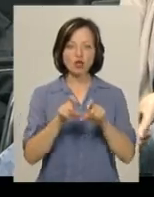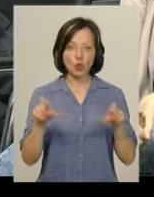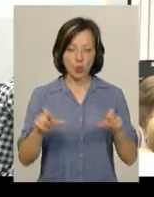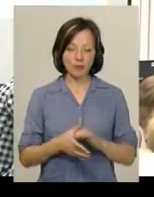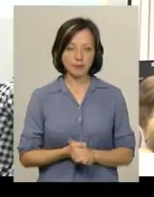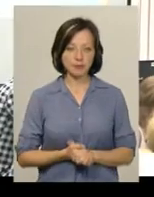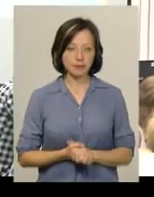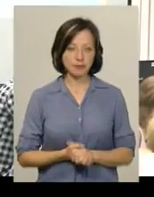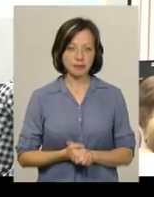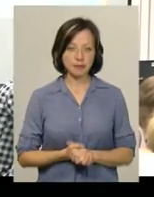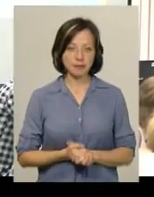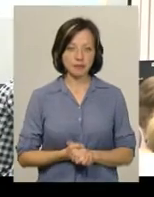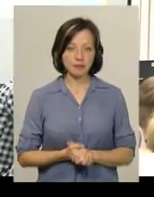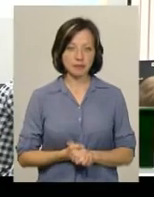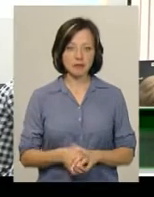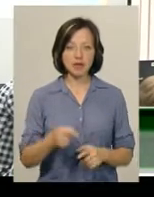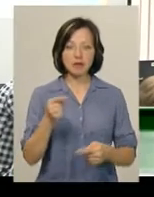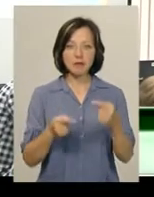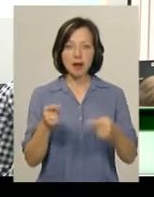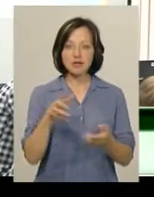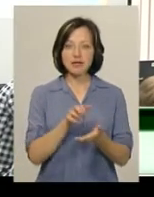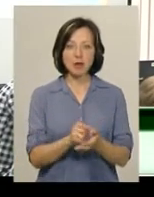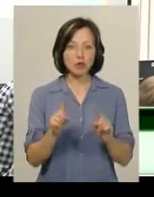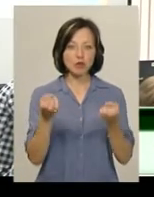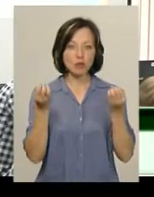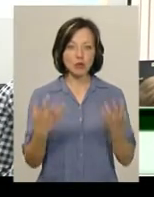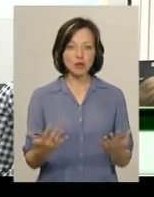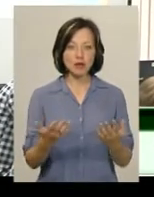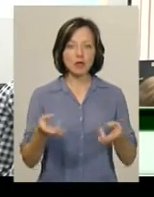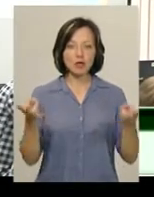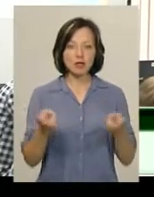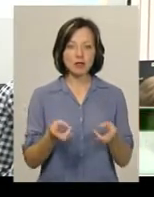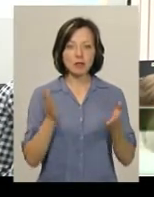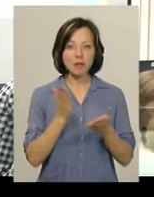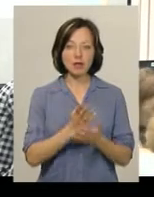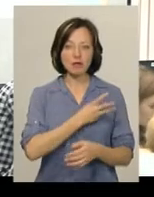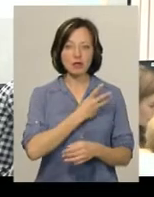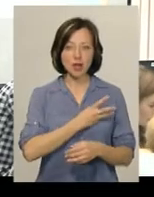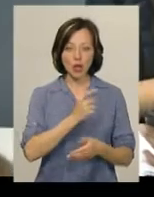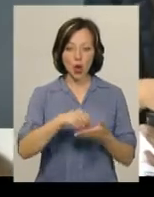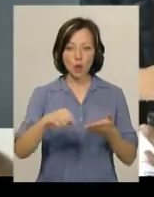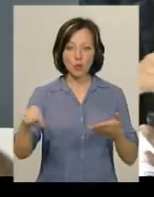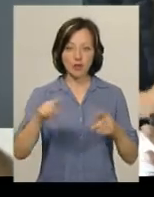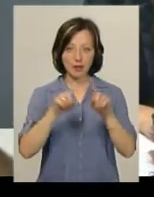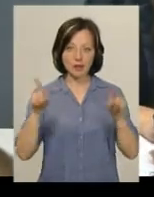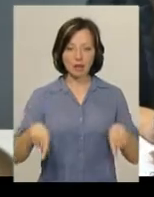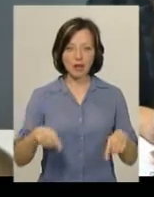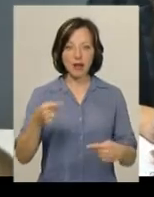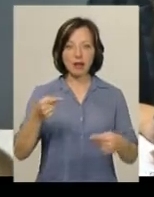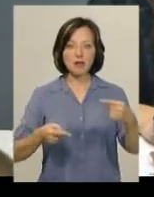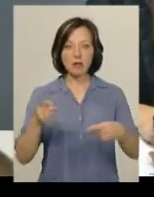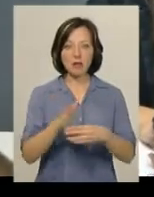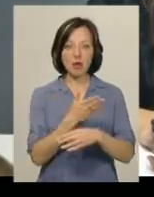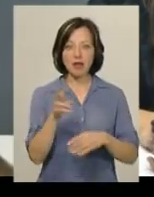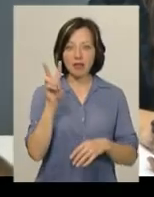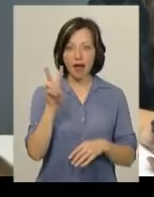-дебатера Ростислав Барабаш. Дебатами займатися дуже просто, насправді потрібно тільки мати бажання, ручки і листочок. У дебатній грі є поділ